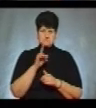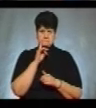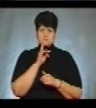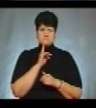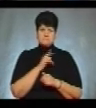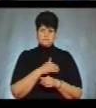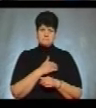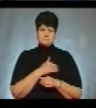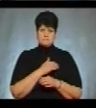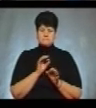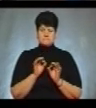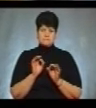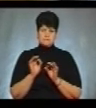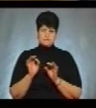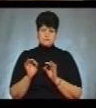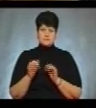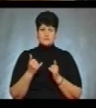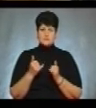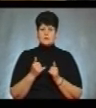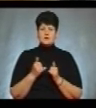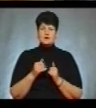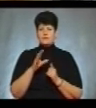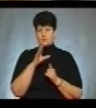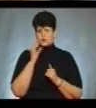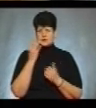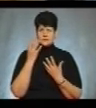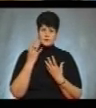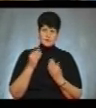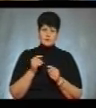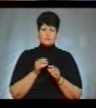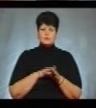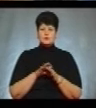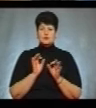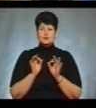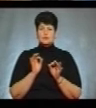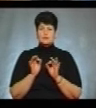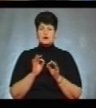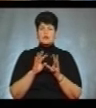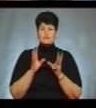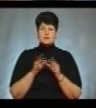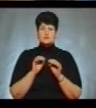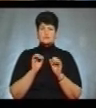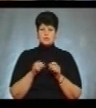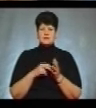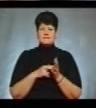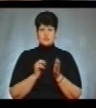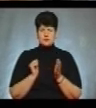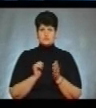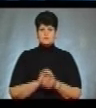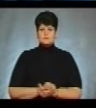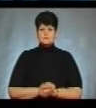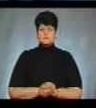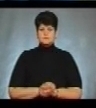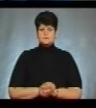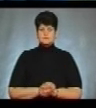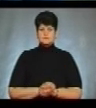«Цилком оптимальна температура для перебування. І вночі, і в день. Цілком нормальна температура. В принципі, можна відключати».